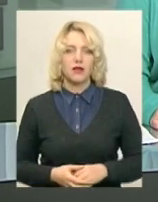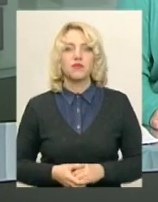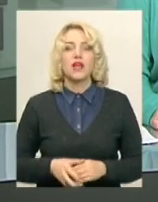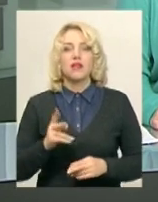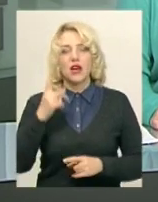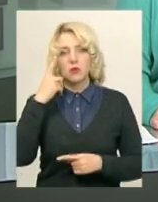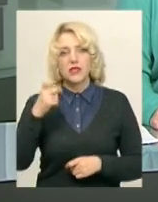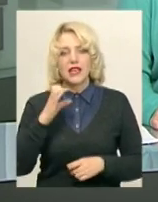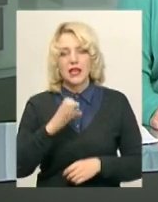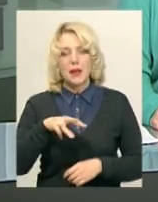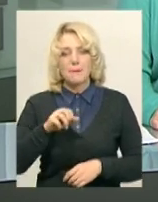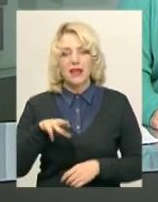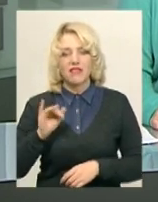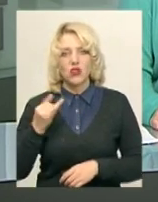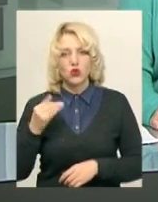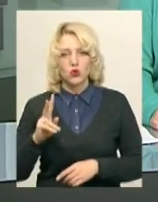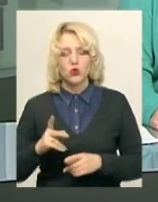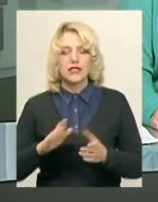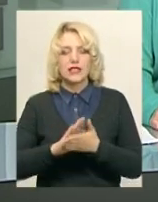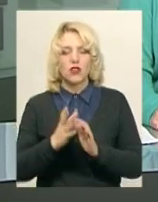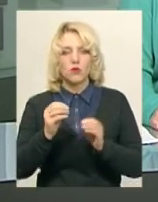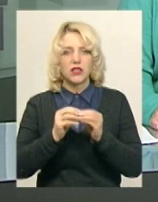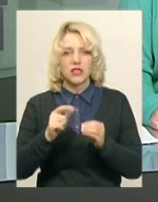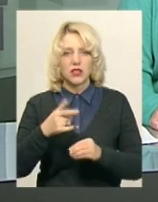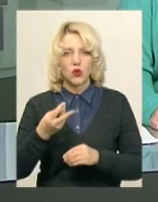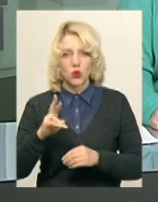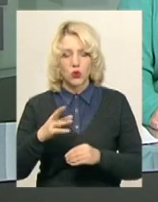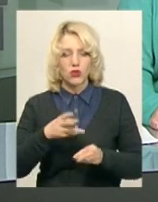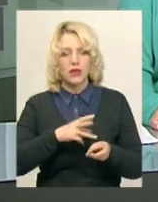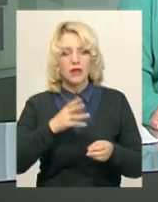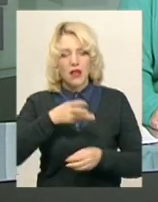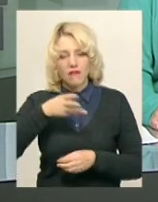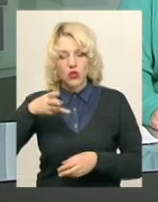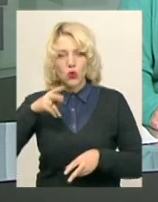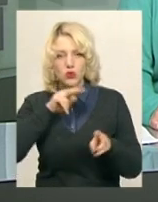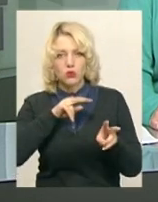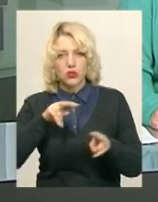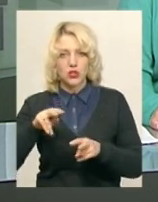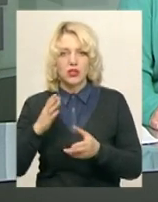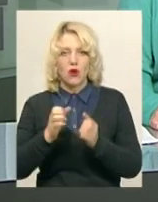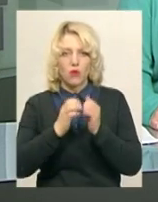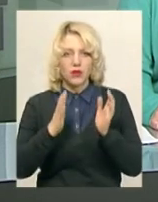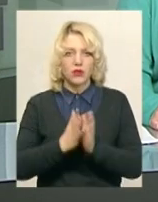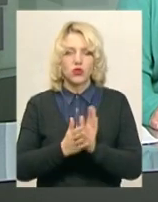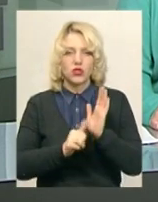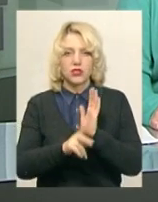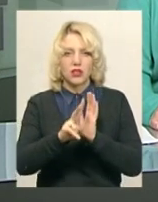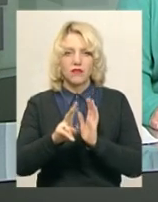повідомив Сергій Матвійчук, станом на 10 грудня система відеоспостереження у Хмельницькому об'єднує 62 камери.